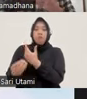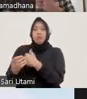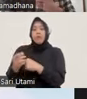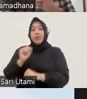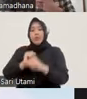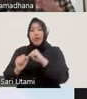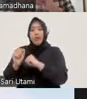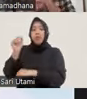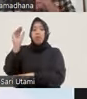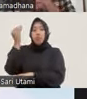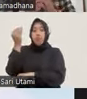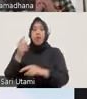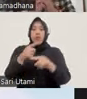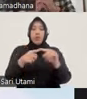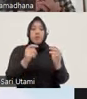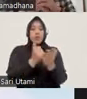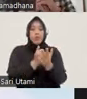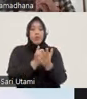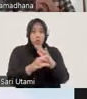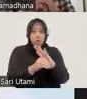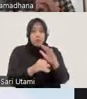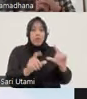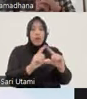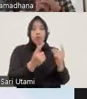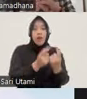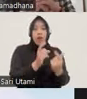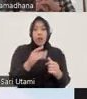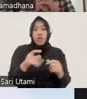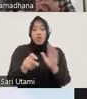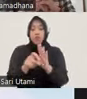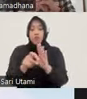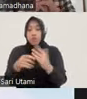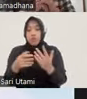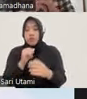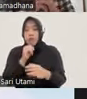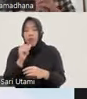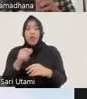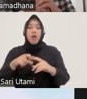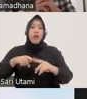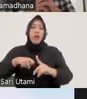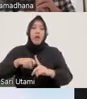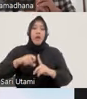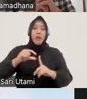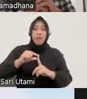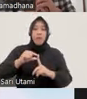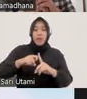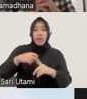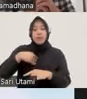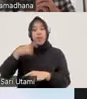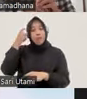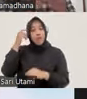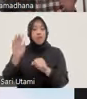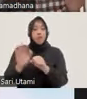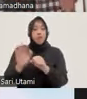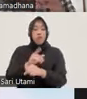-nya terhadap lembaga lain, yaitu di Komisi Pemberantasan Korupsi. Saya rasa itu Mbak Joana saya cukupkan di